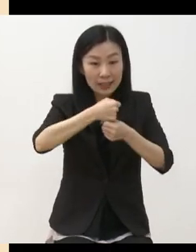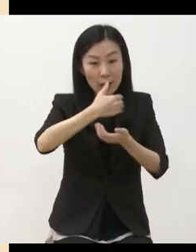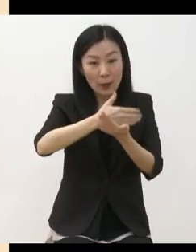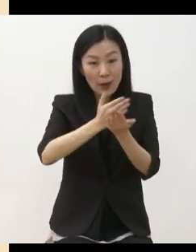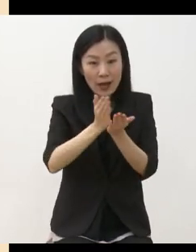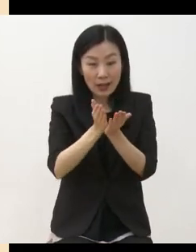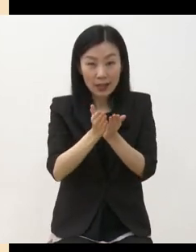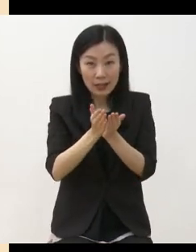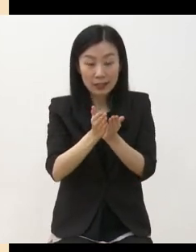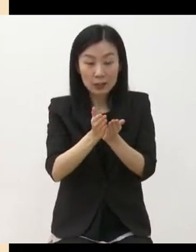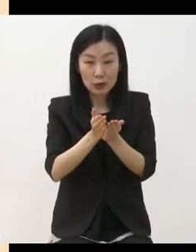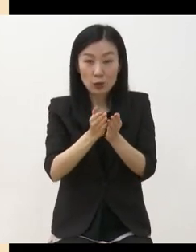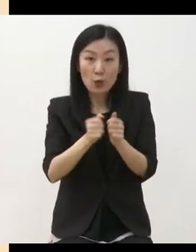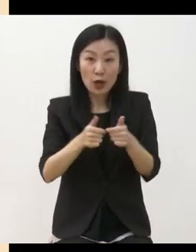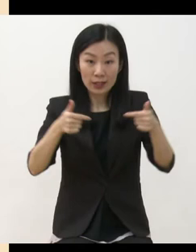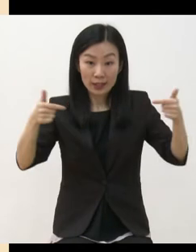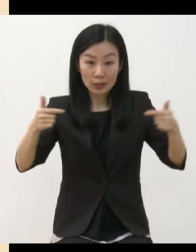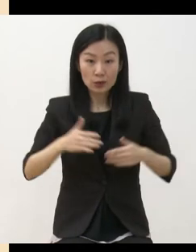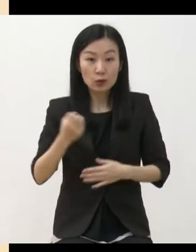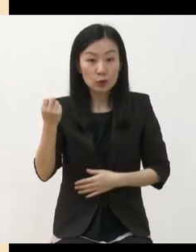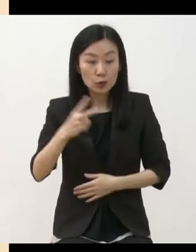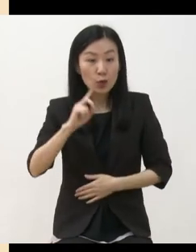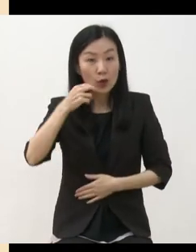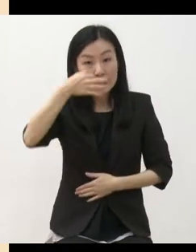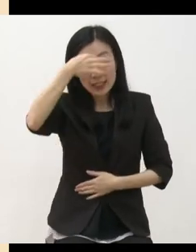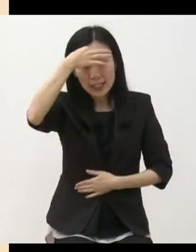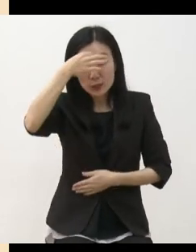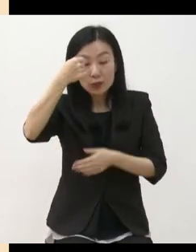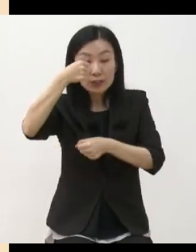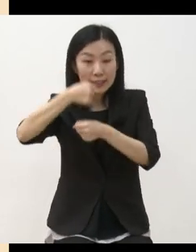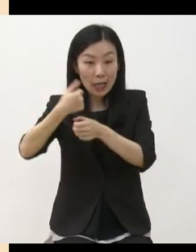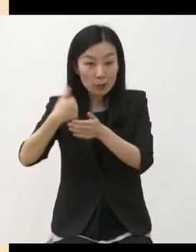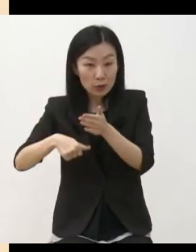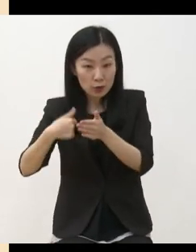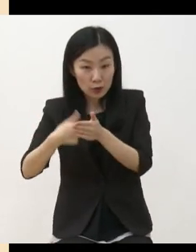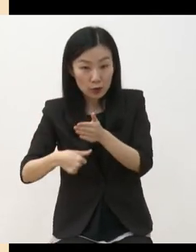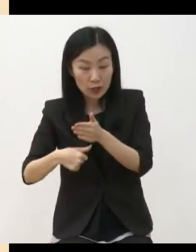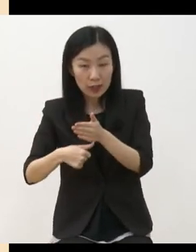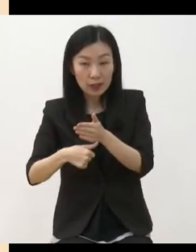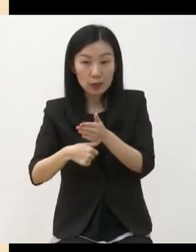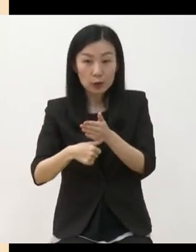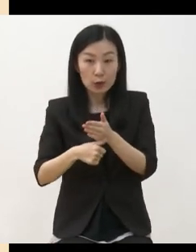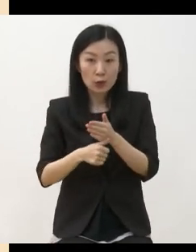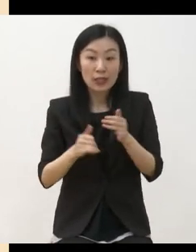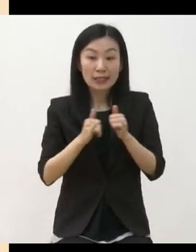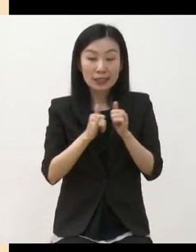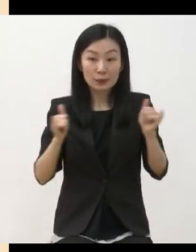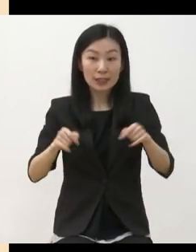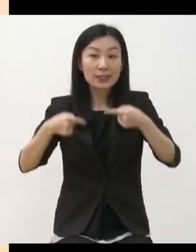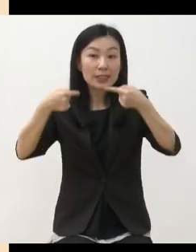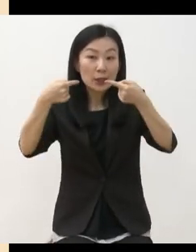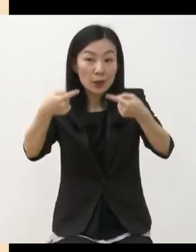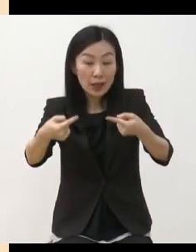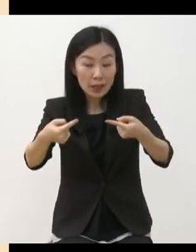예술 작품과 시민, 향유자가 만나는 공간을 다변화해서 전통적인 극장과